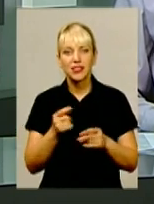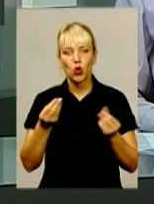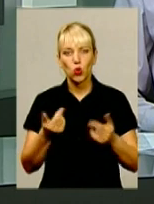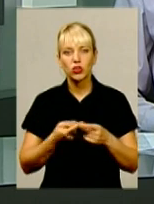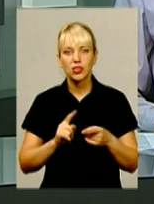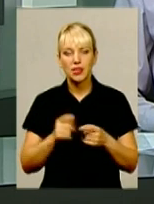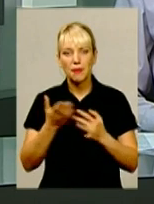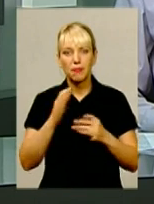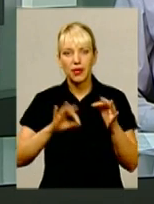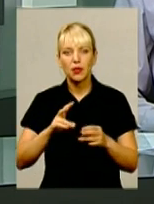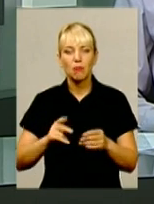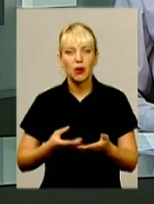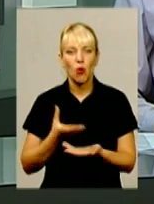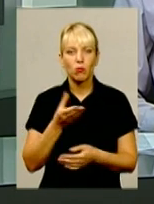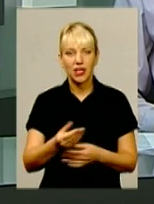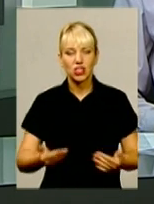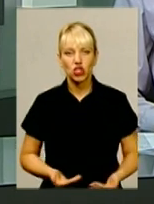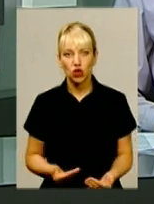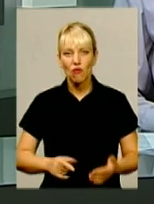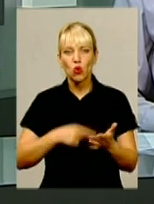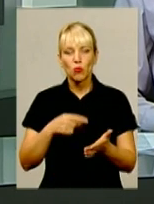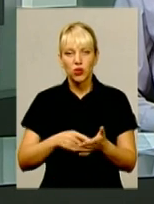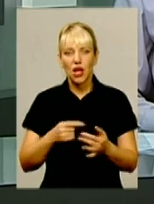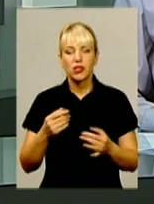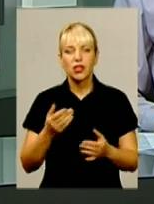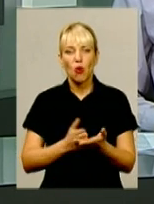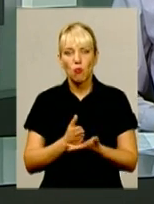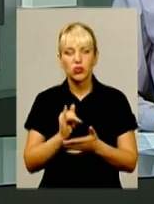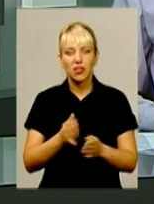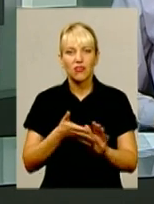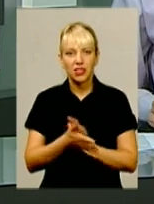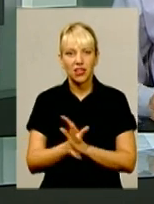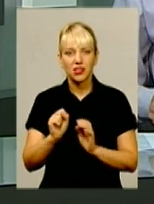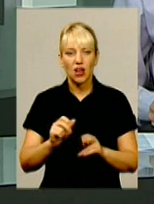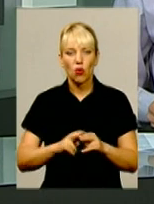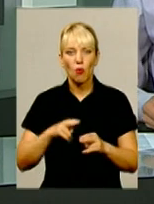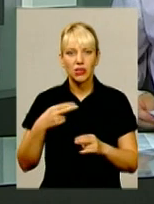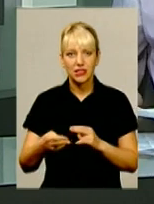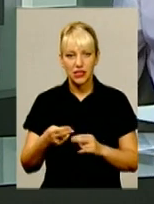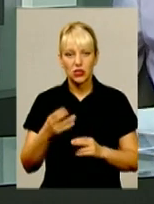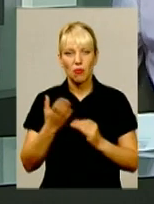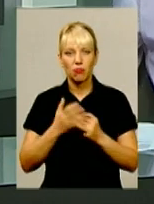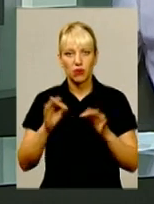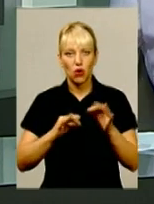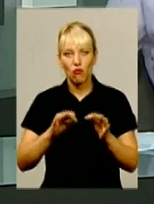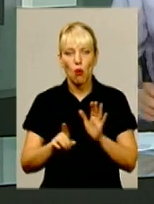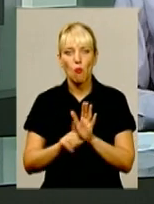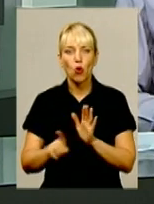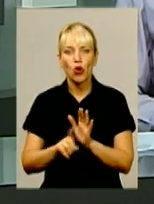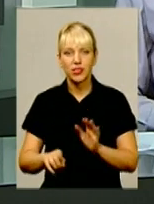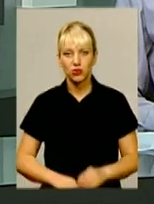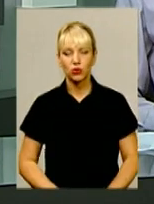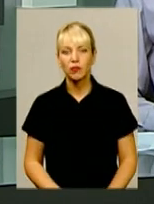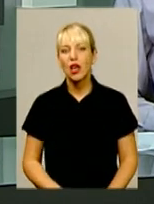пільги при оплаті житлово-комунальних послуг та витрати на компенсацію пільгового проїзду. На